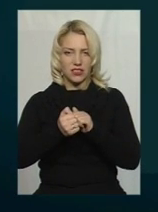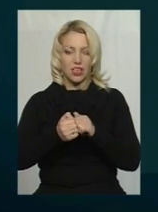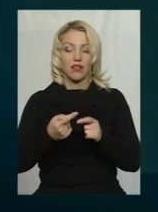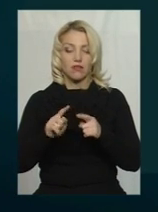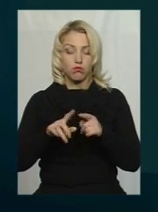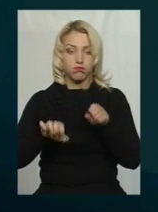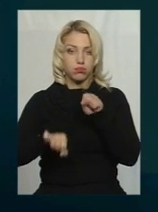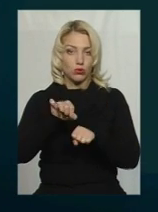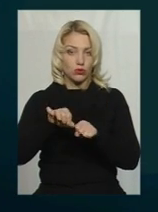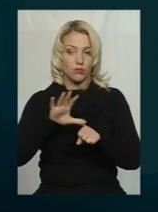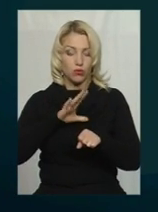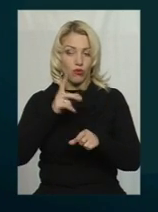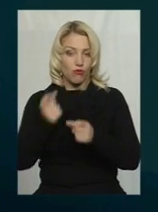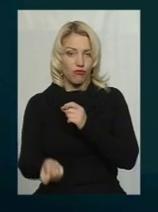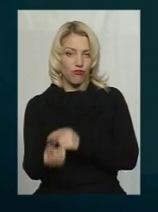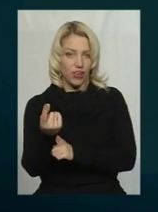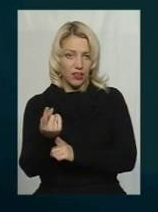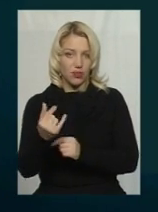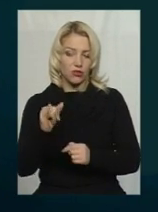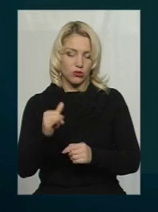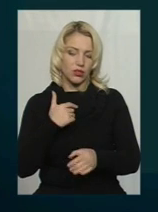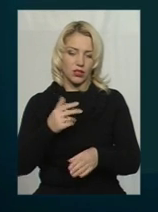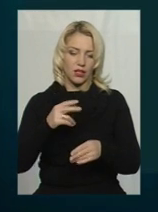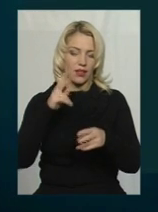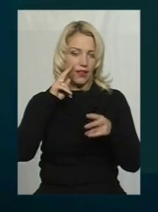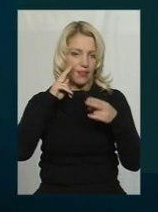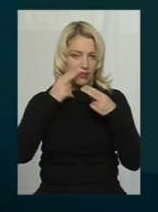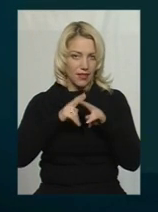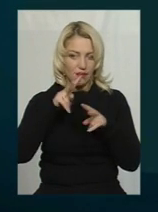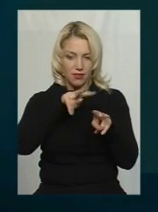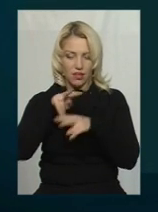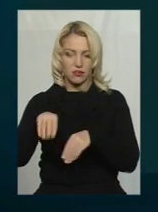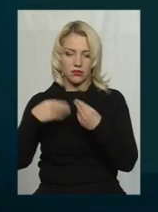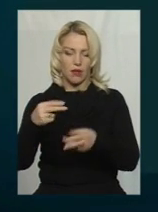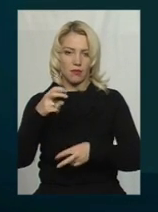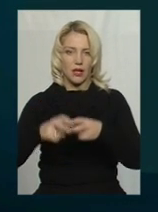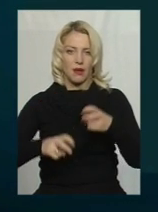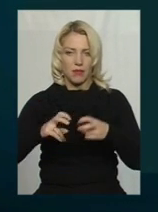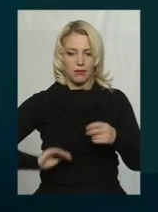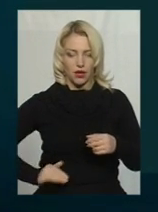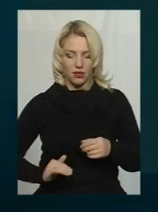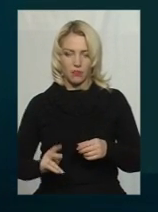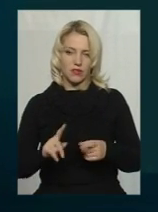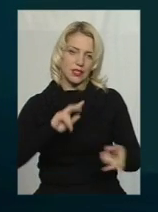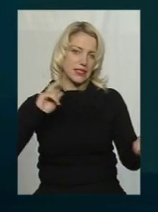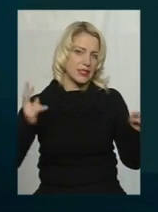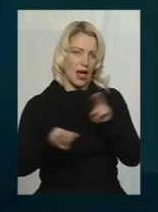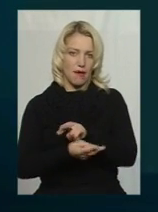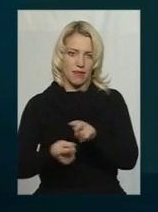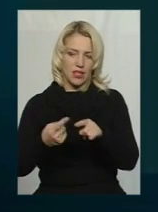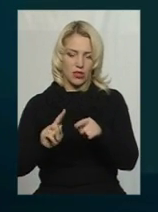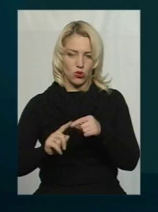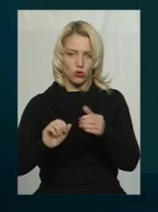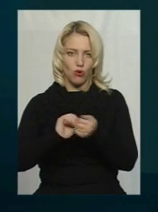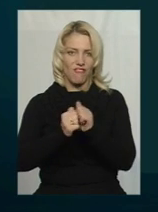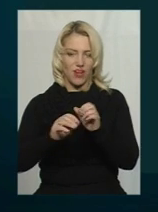виявлено, і технічний нагляд дав завдання підприємцю, який пасював над майданчиком, замінити цю фракцію. Безголовно